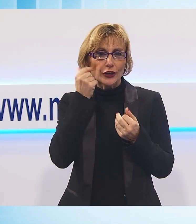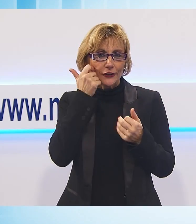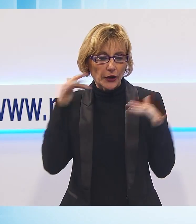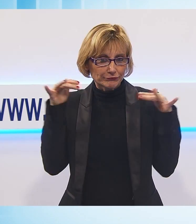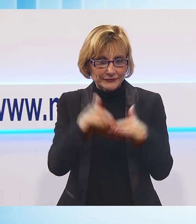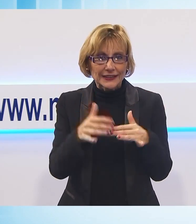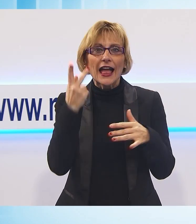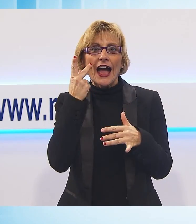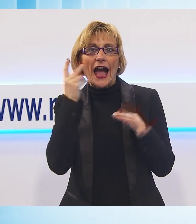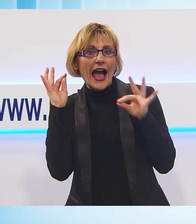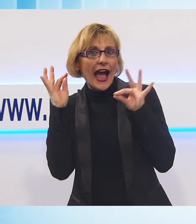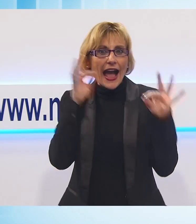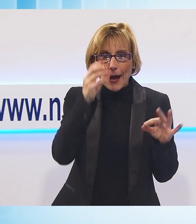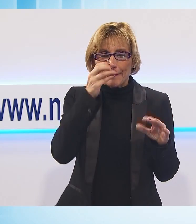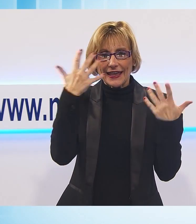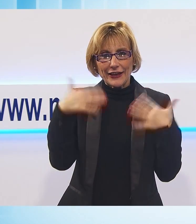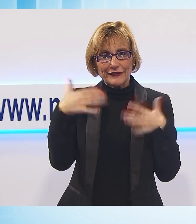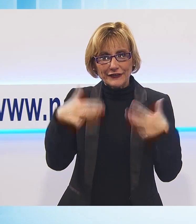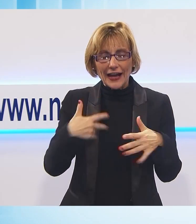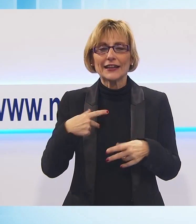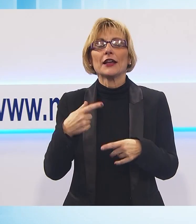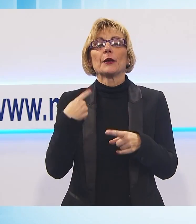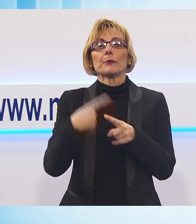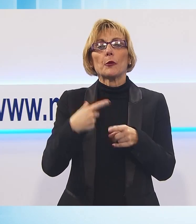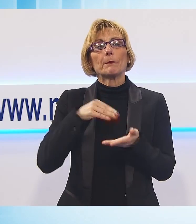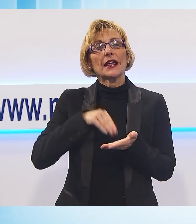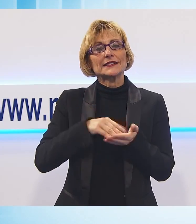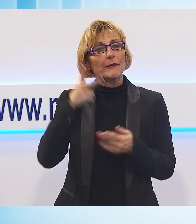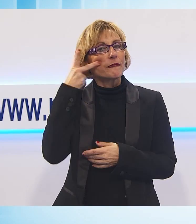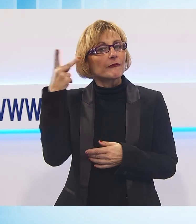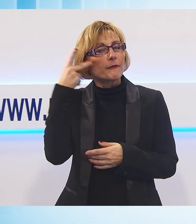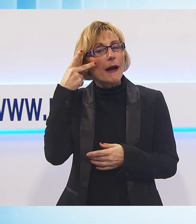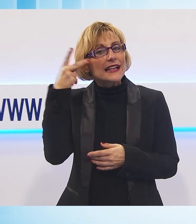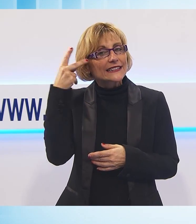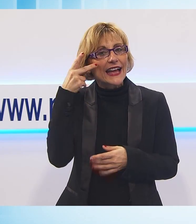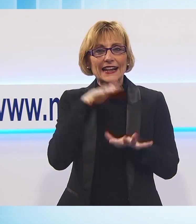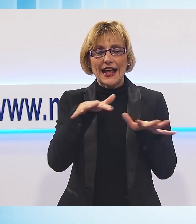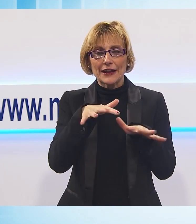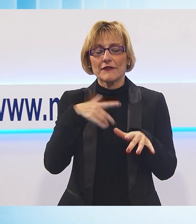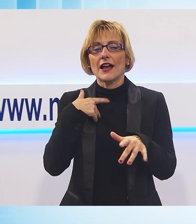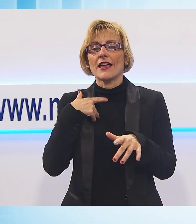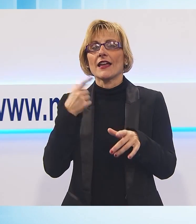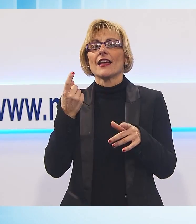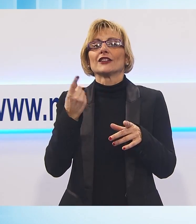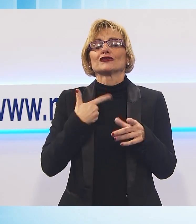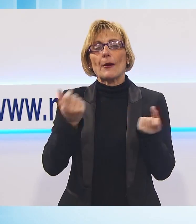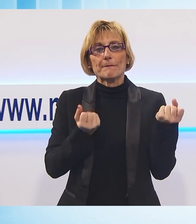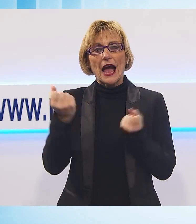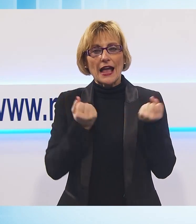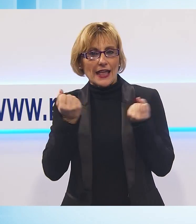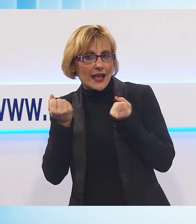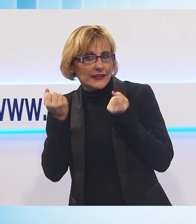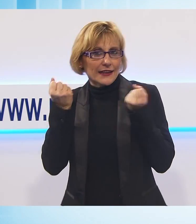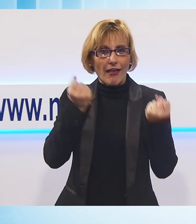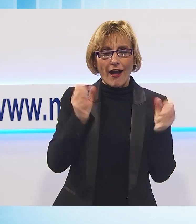maschere del Carnevale, dalle maschere viareggine, burlamacco e ondina. La vecchina ha fatto il suo arrivo sulla cabriolet della fondazione Carnevale per